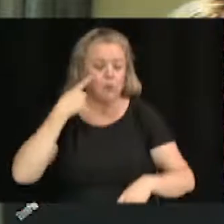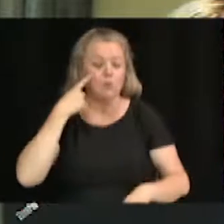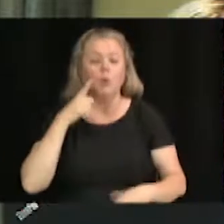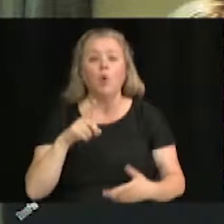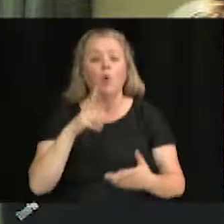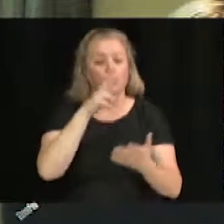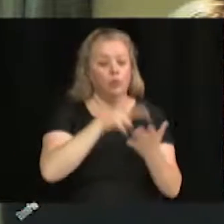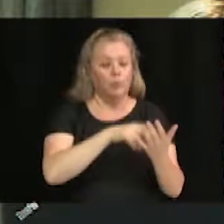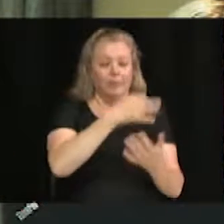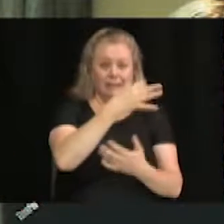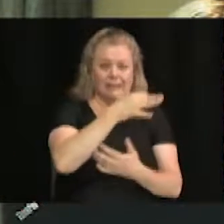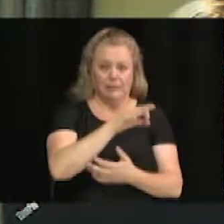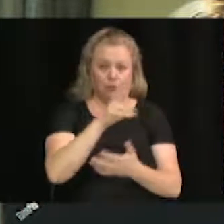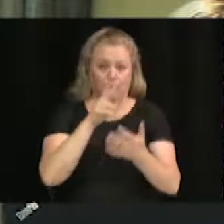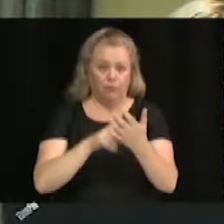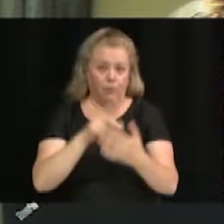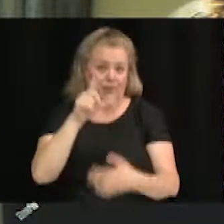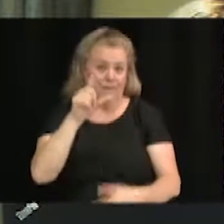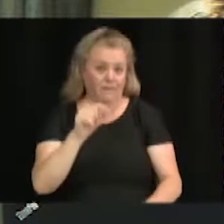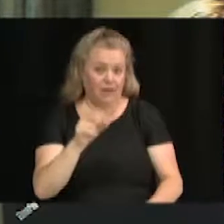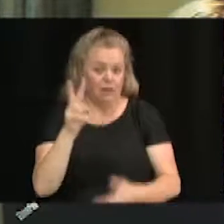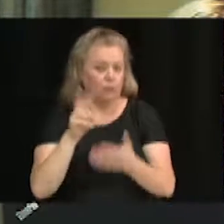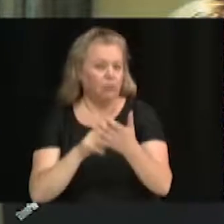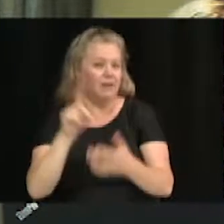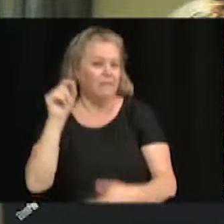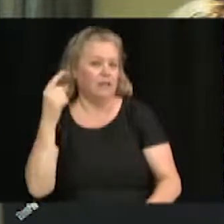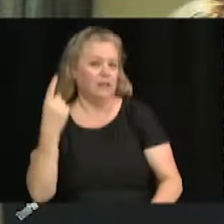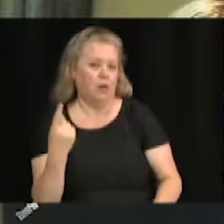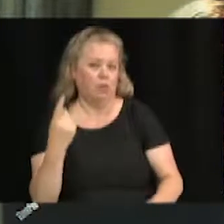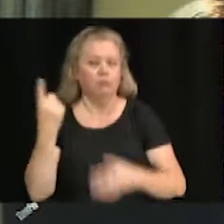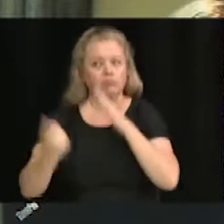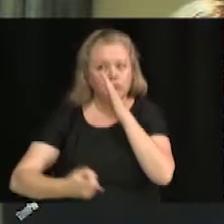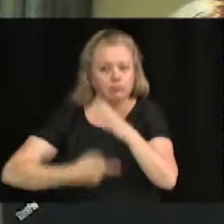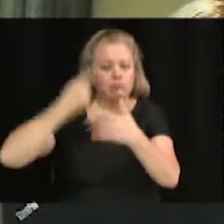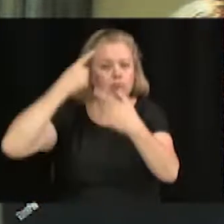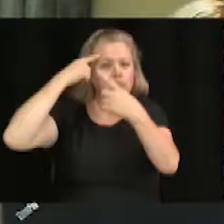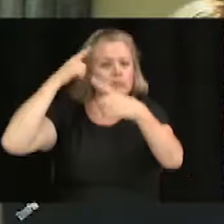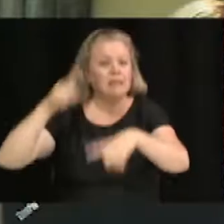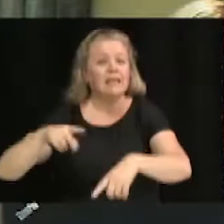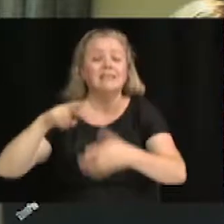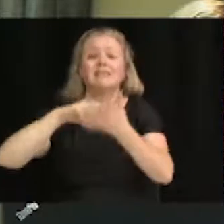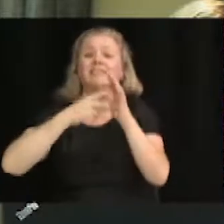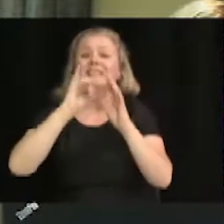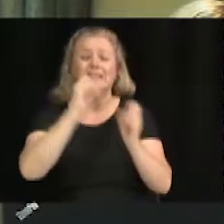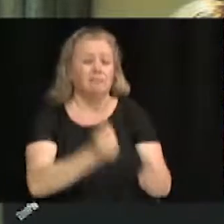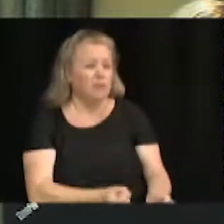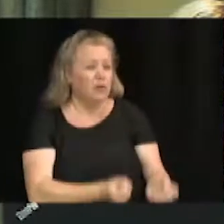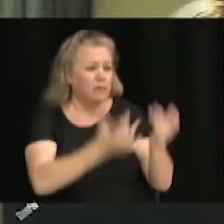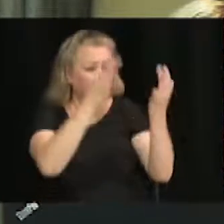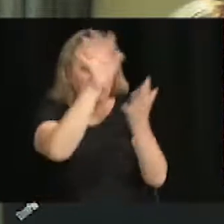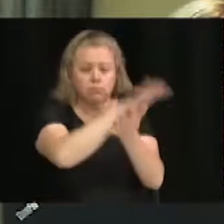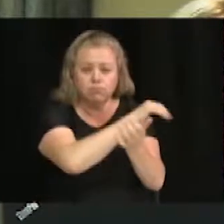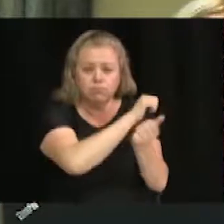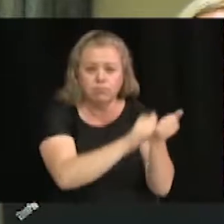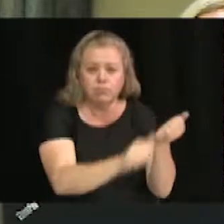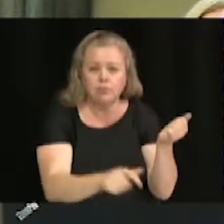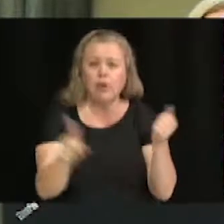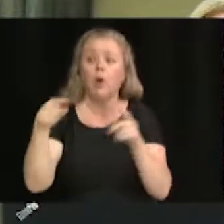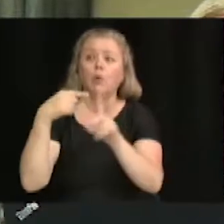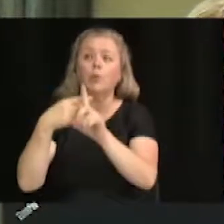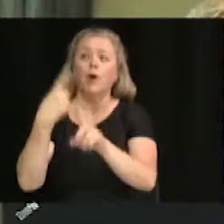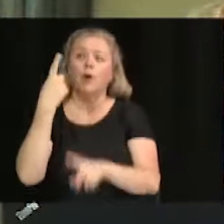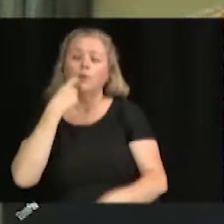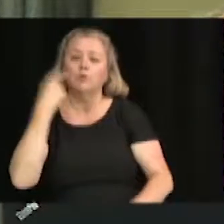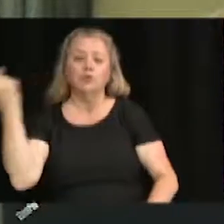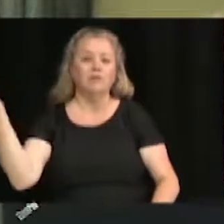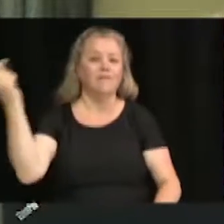2020, 2021. Alors, il s'agit, entre autres, lorsque la Croix-Rouge vient en aide lors des mesures d'urgence, le fameux hébergement de 72 heures